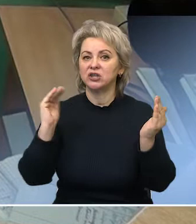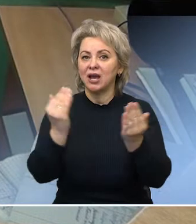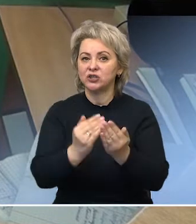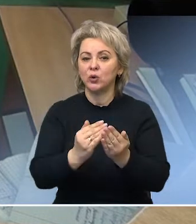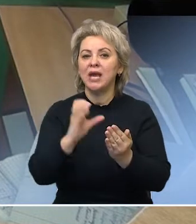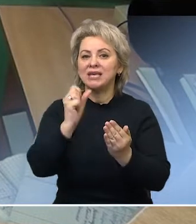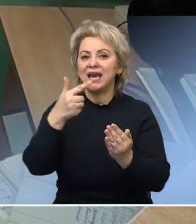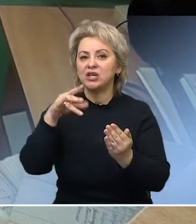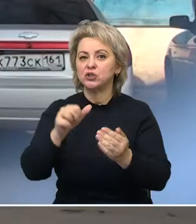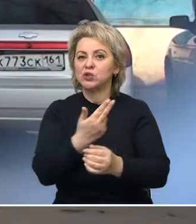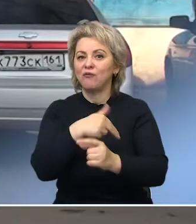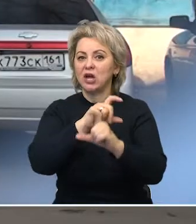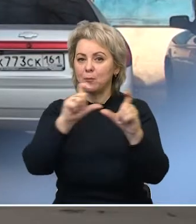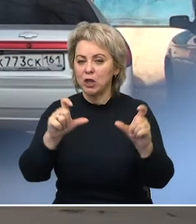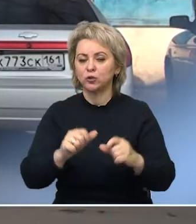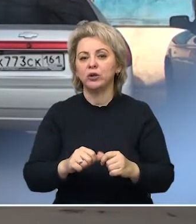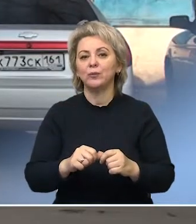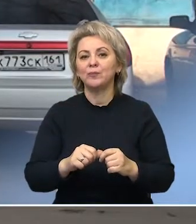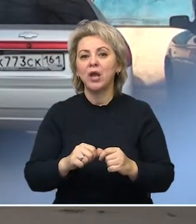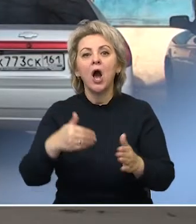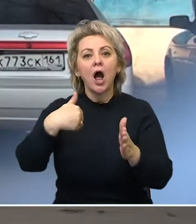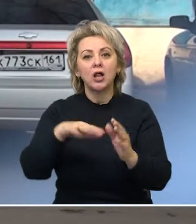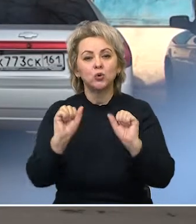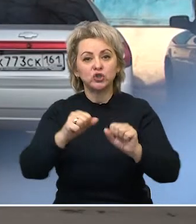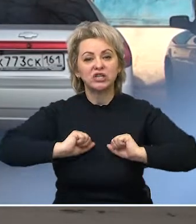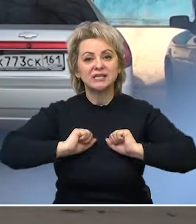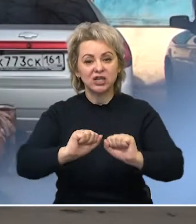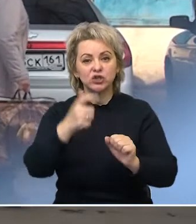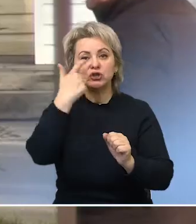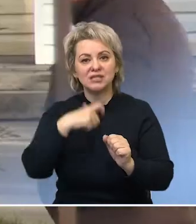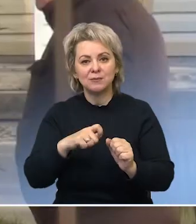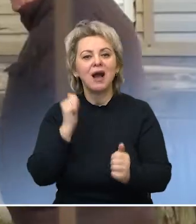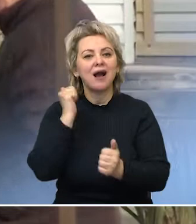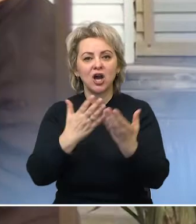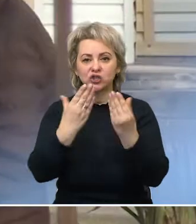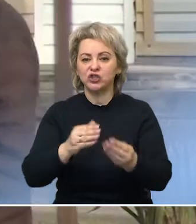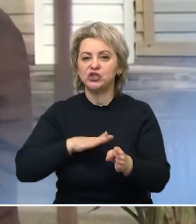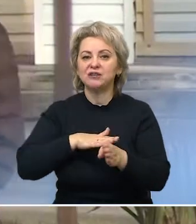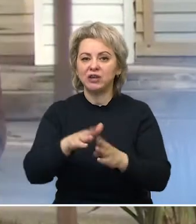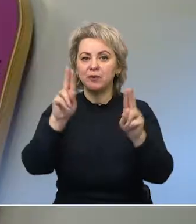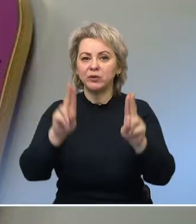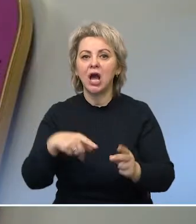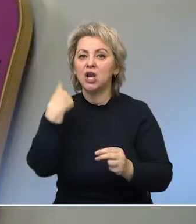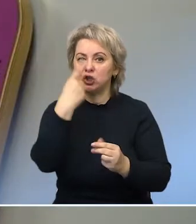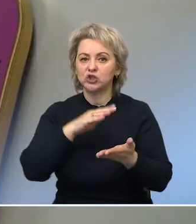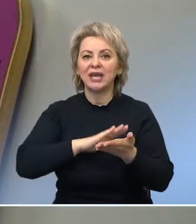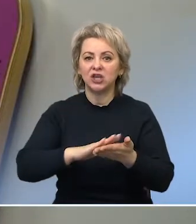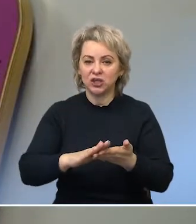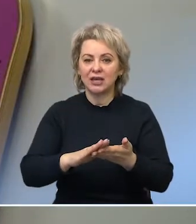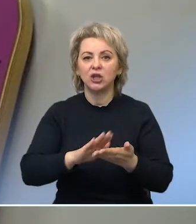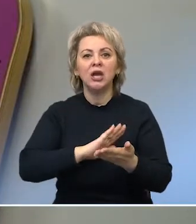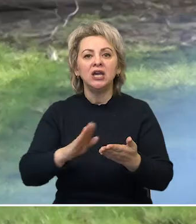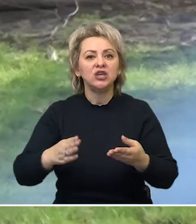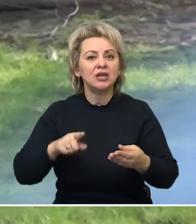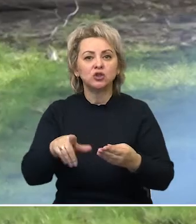врачебную амбулаторию. А лучший способ защитить себя – ежедневно выполнять правила личной гигиены. И не поддаваться